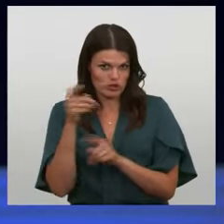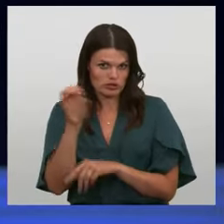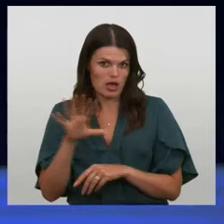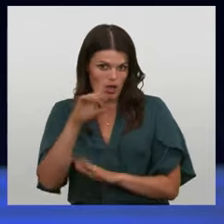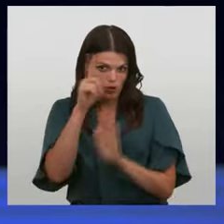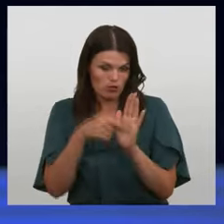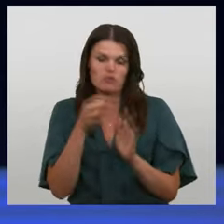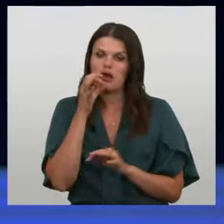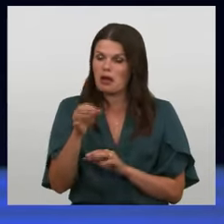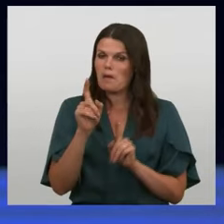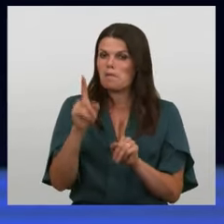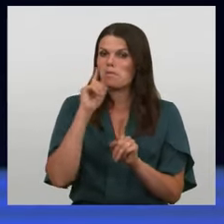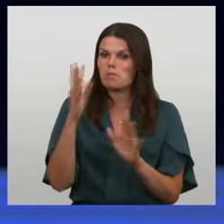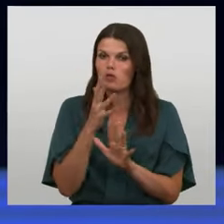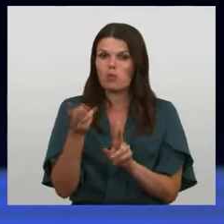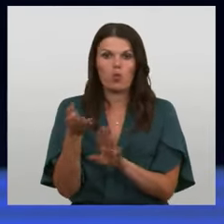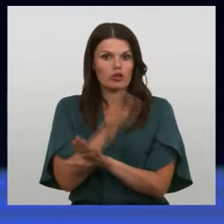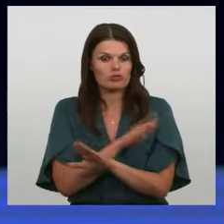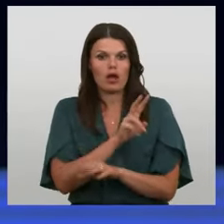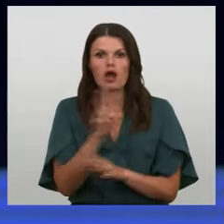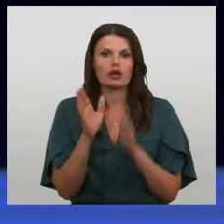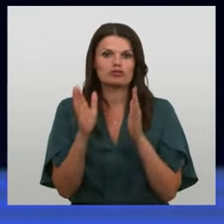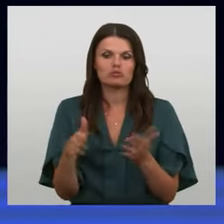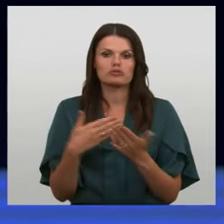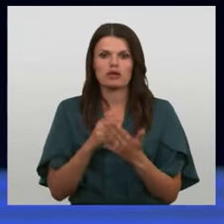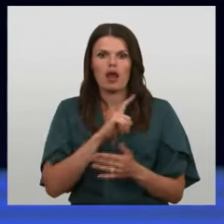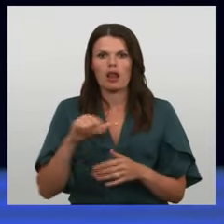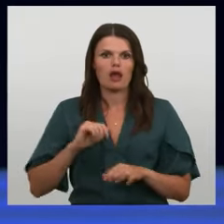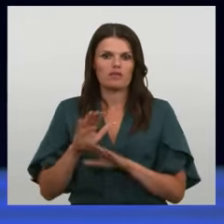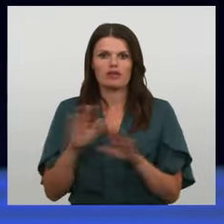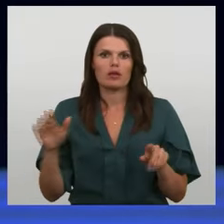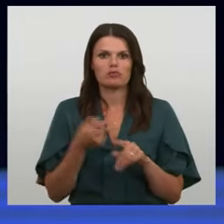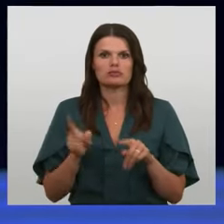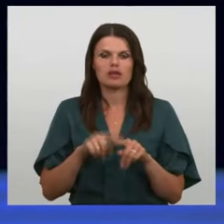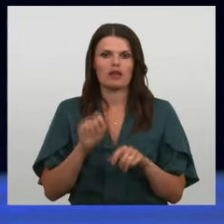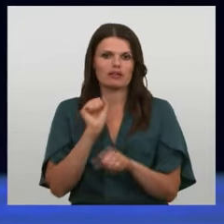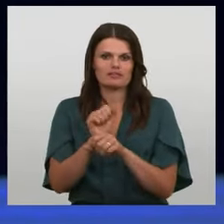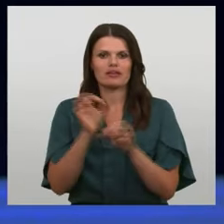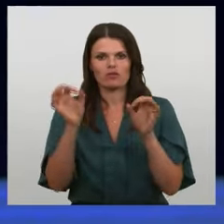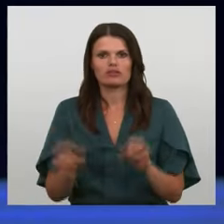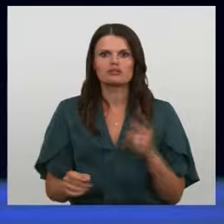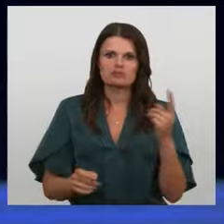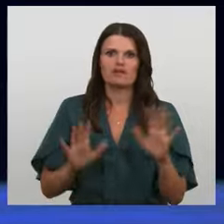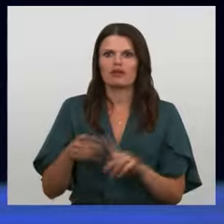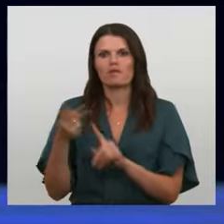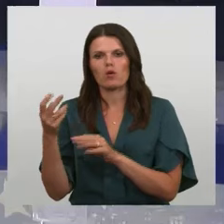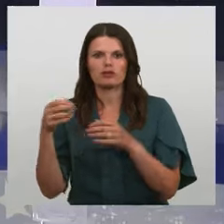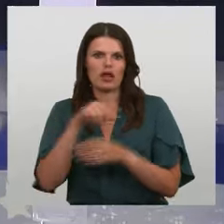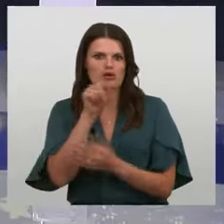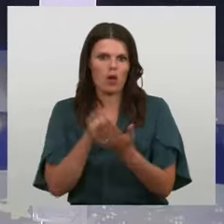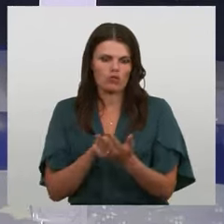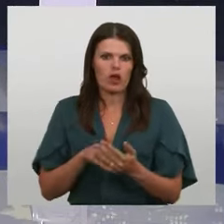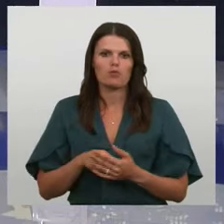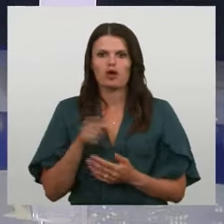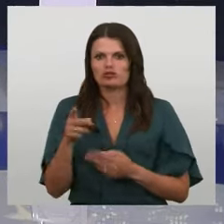padomājam no otras puses, kas būs tad, ja Latvijai nebūs šādas te vētotiesības vienā vai otrā jautājumā. Šeit es redzu